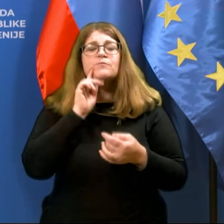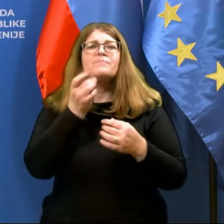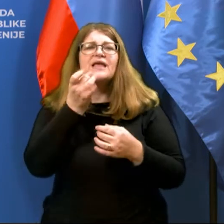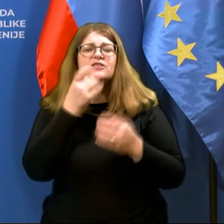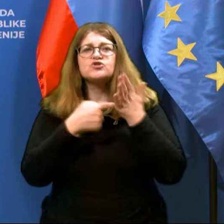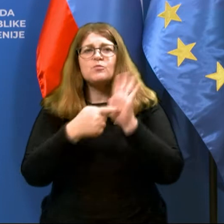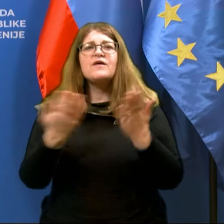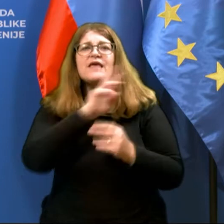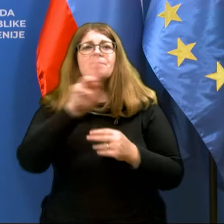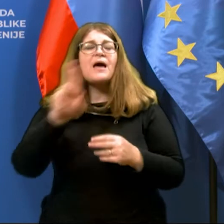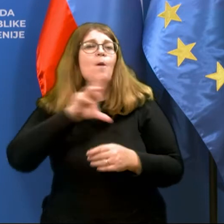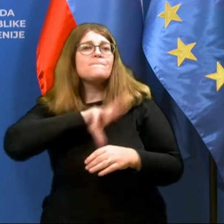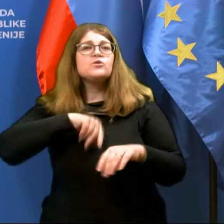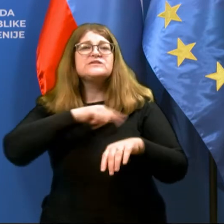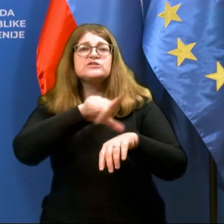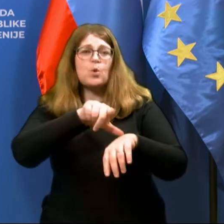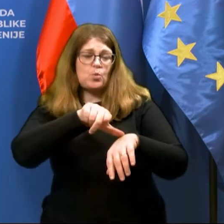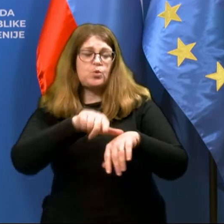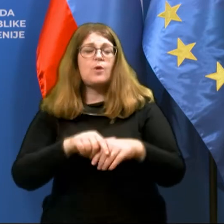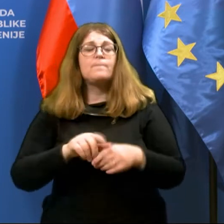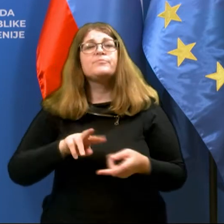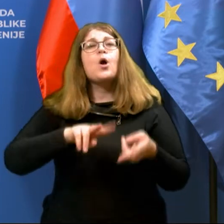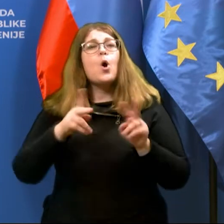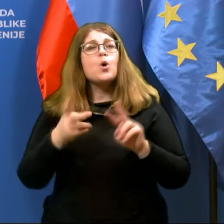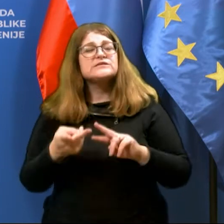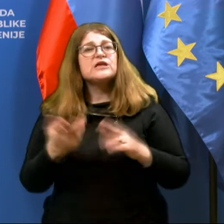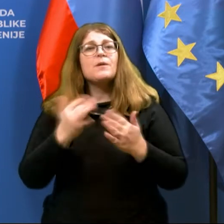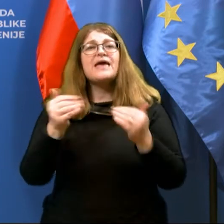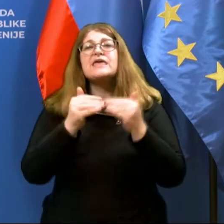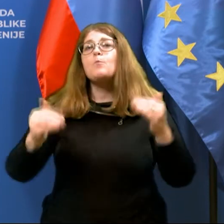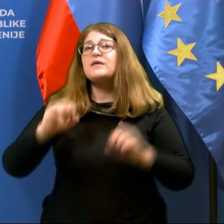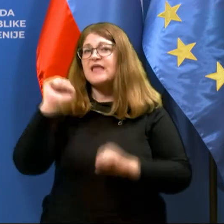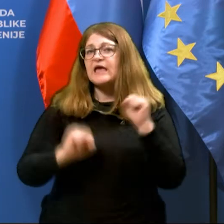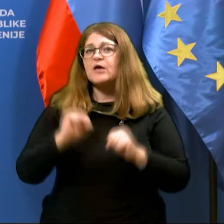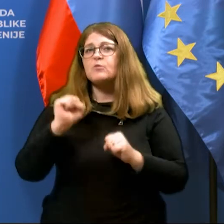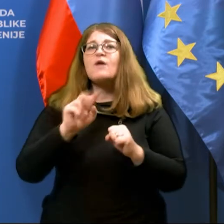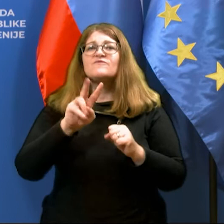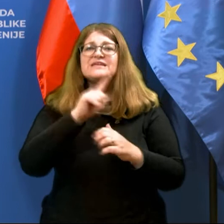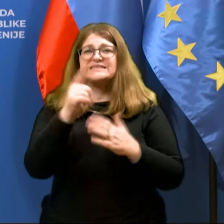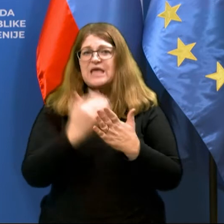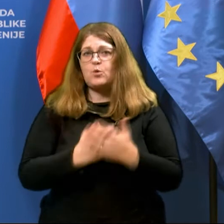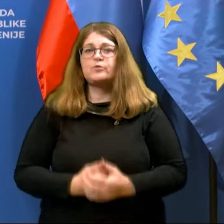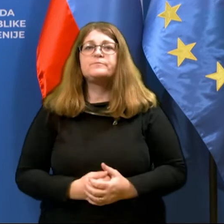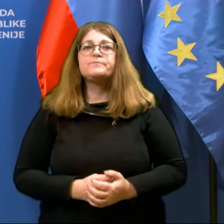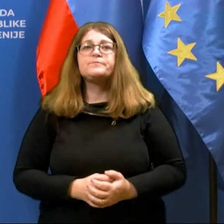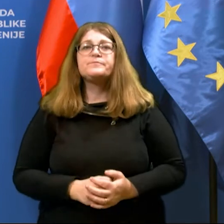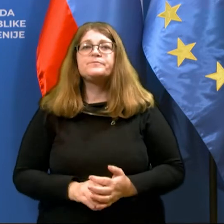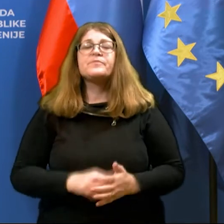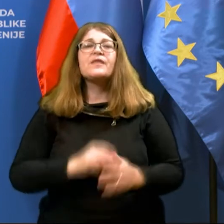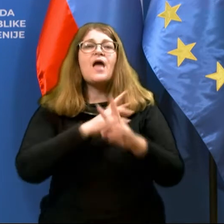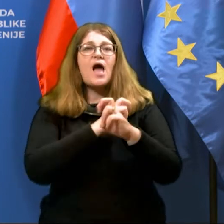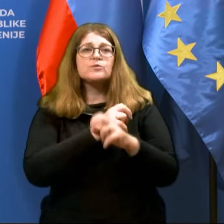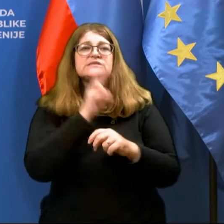imajo policijsko uro oziroma kje vse je omejitev gibanja uzakonjena. Torej v